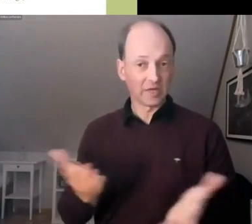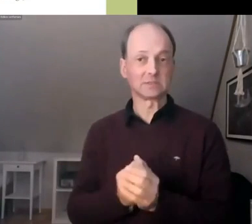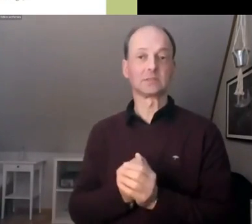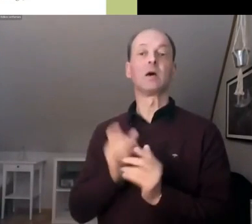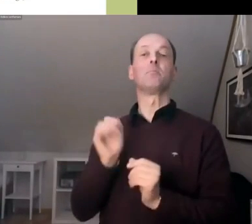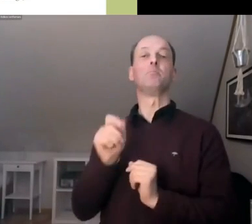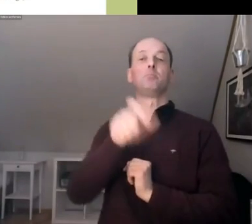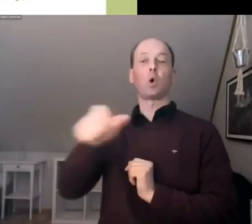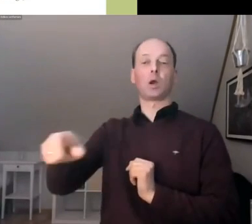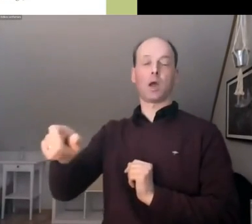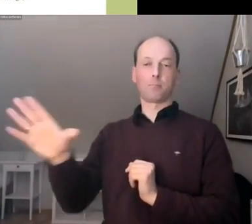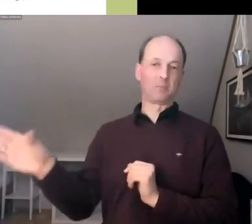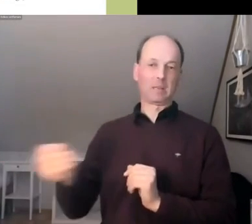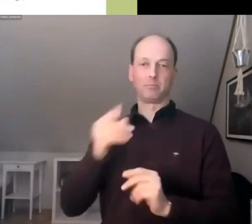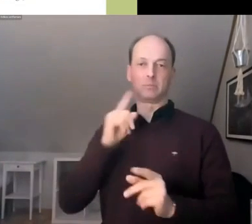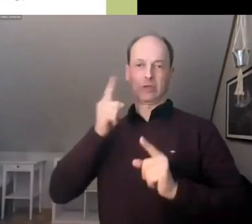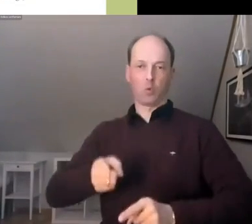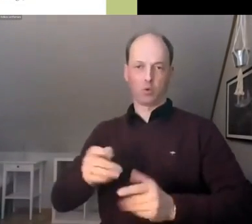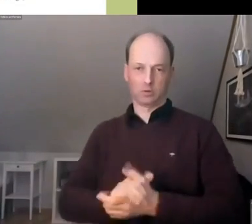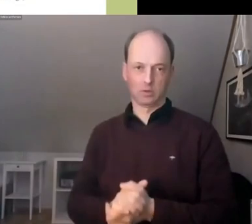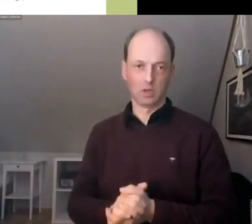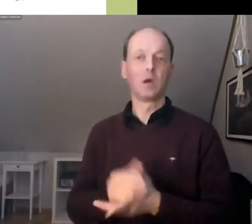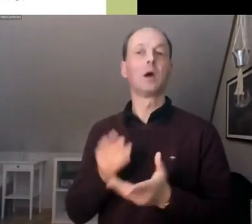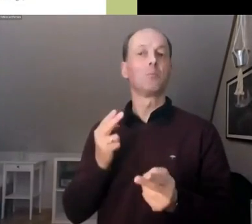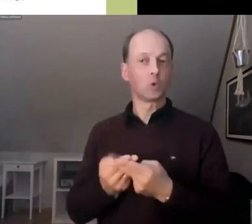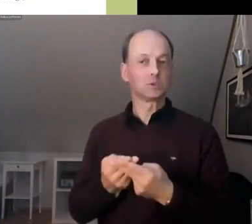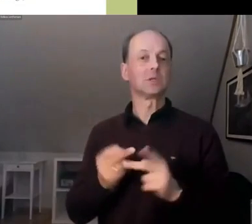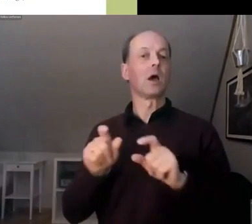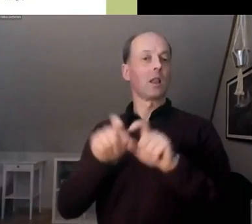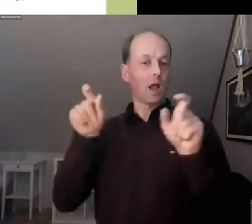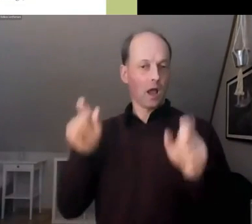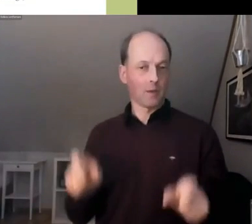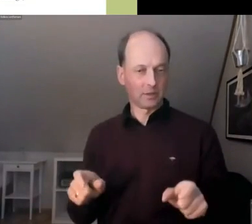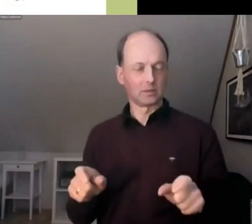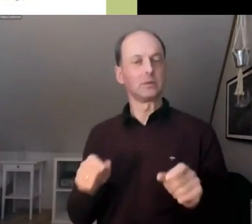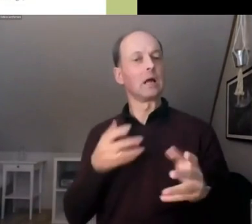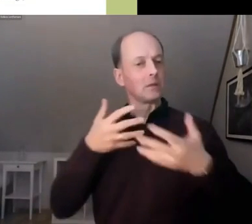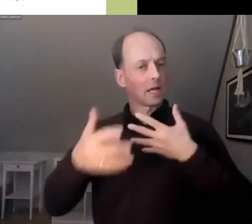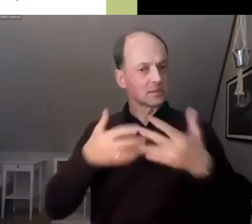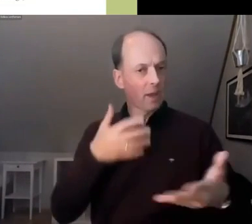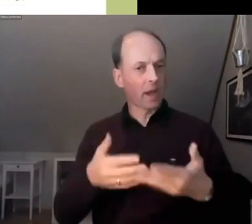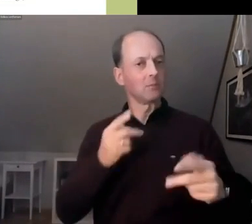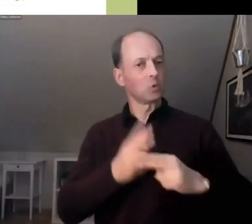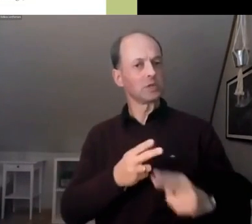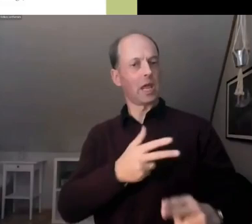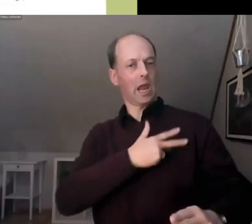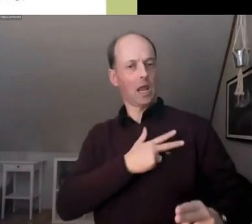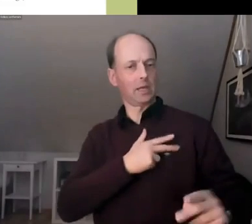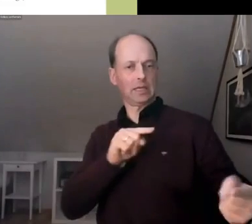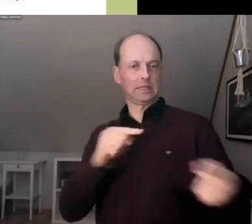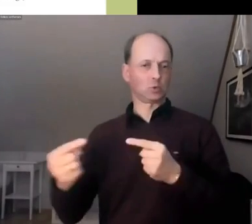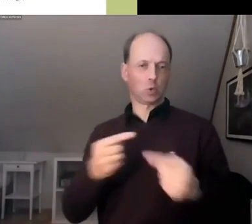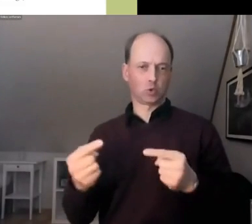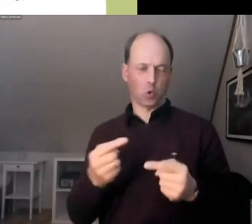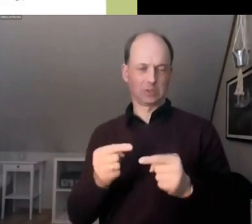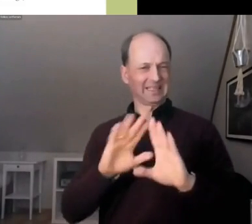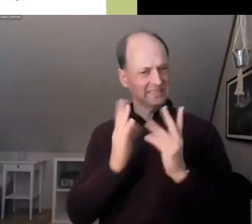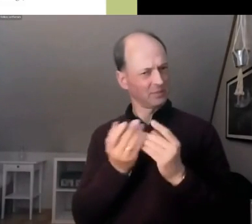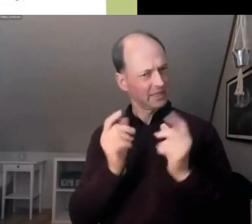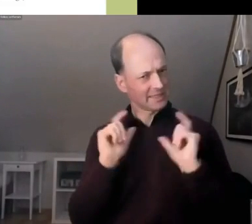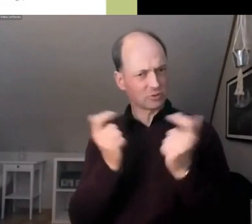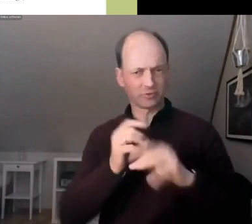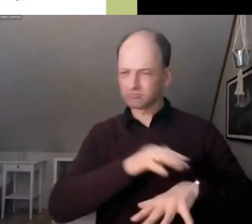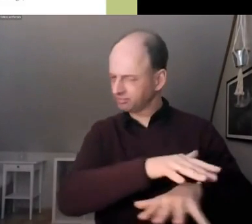BürgerInnen und den geeigneten Rahmen für eine transparente und ehrliche Diskussion in der ganzen Breite der Gesellschaft,